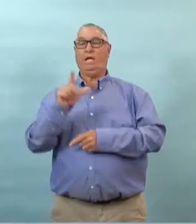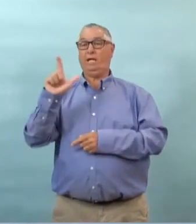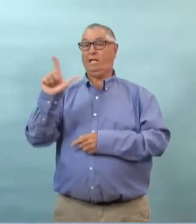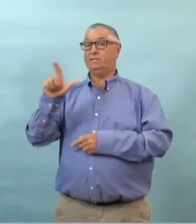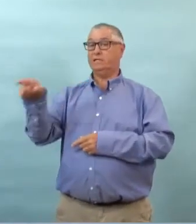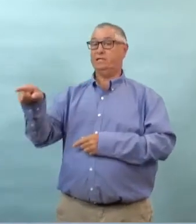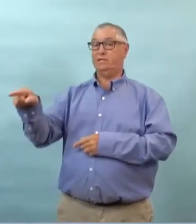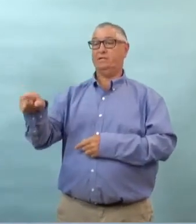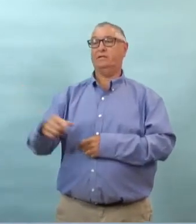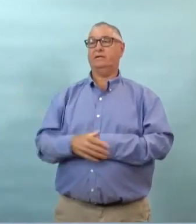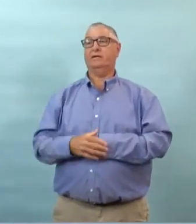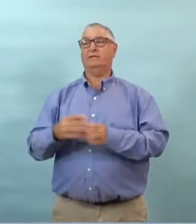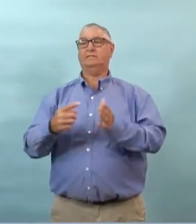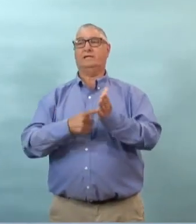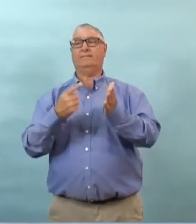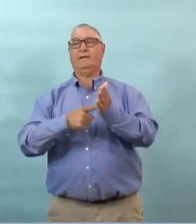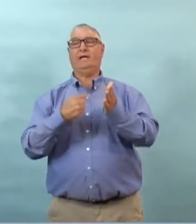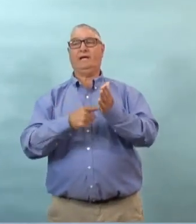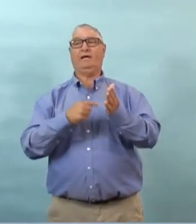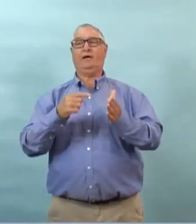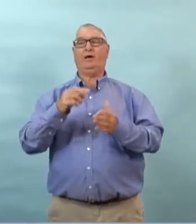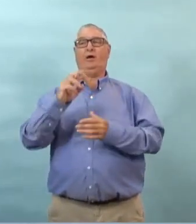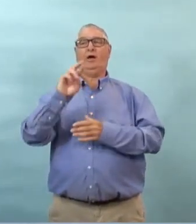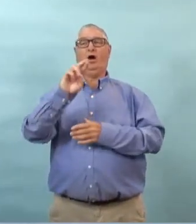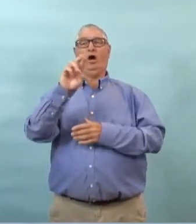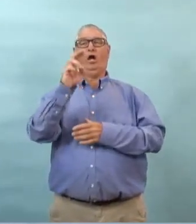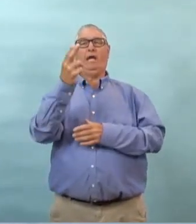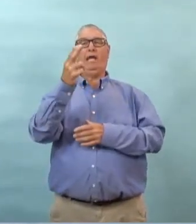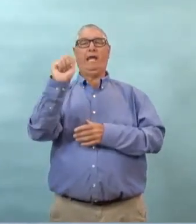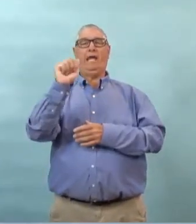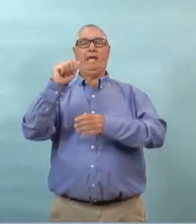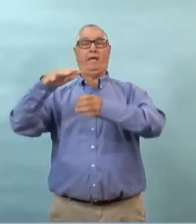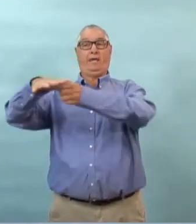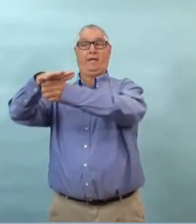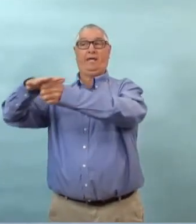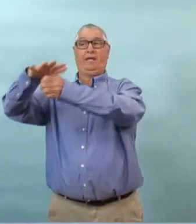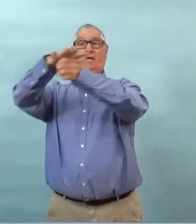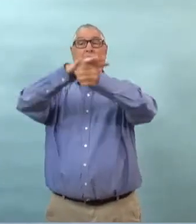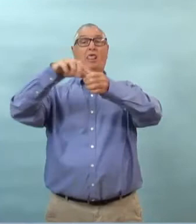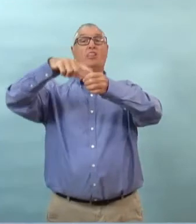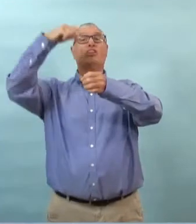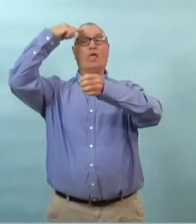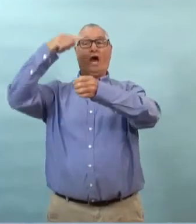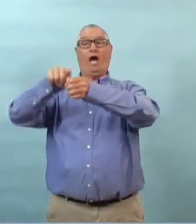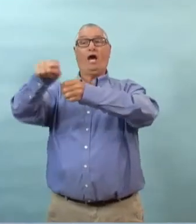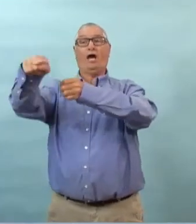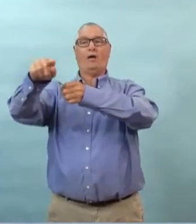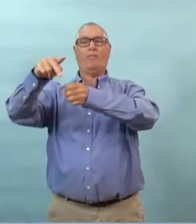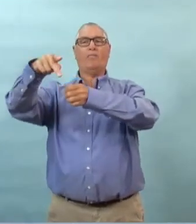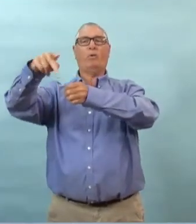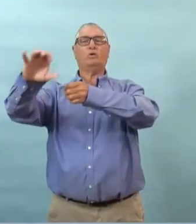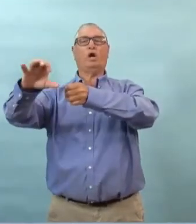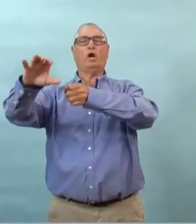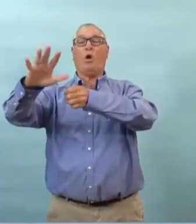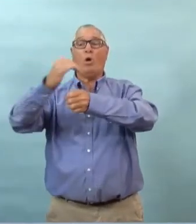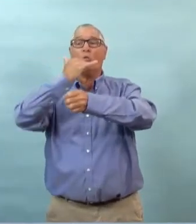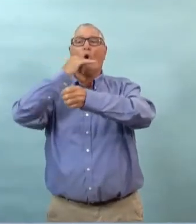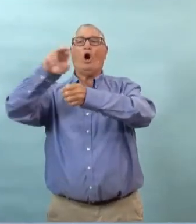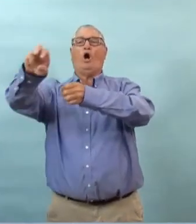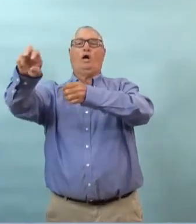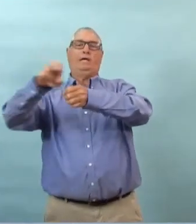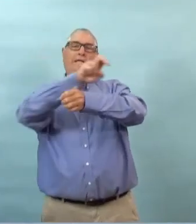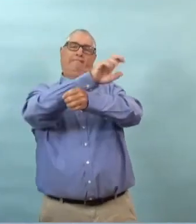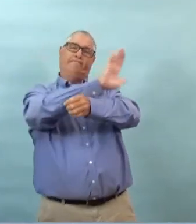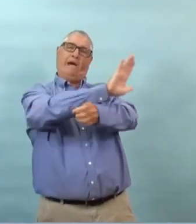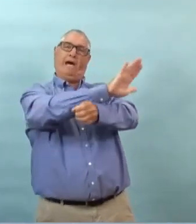certainement les données les plus précises mais comme l'année l'a dit des fois on reçoit les informations par l